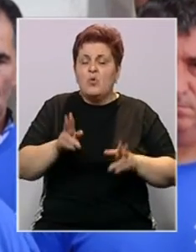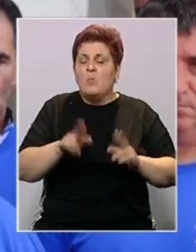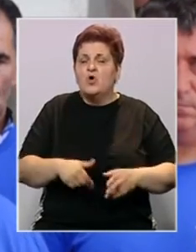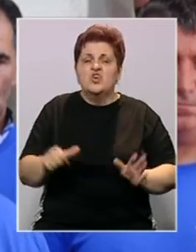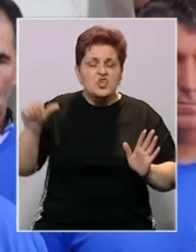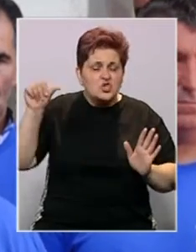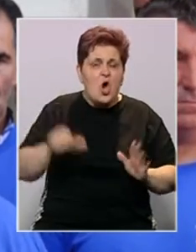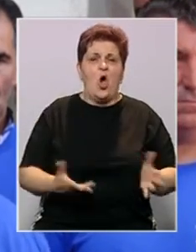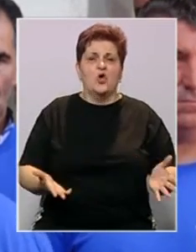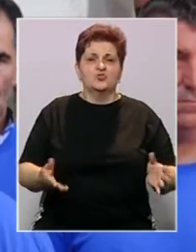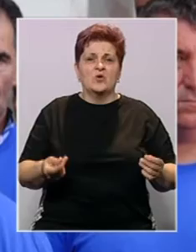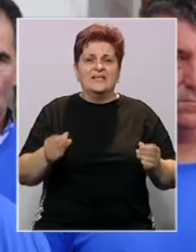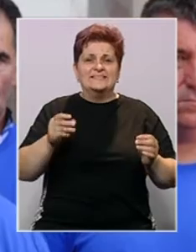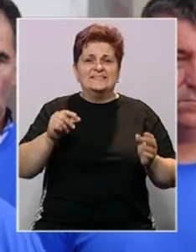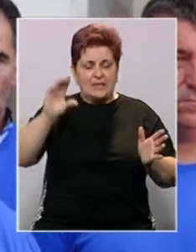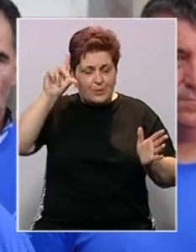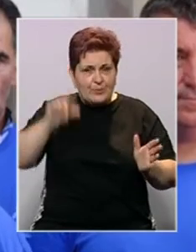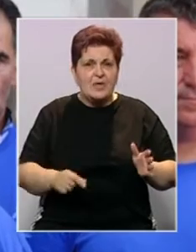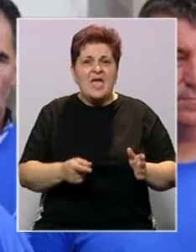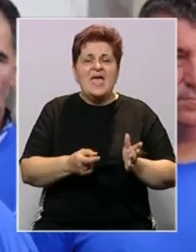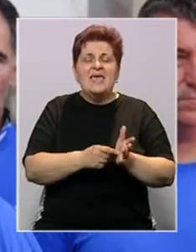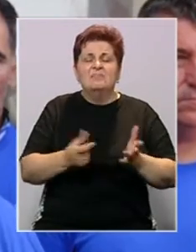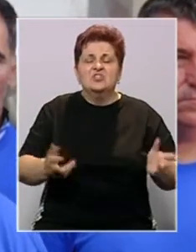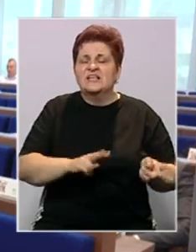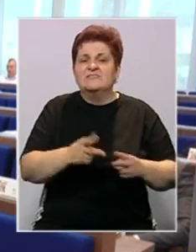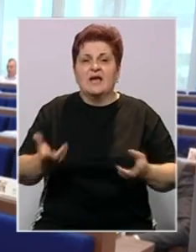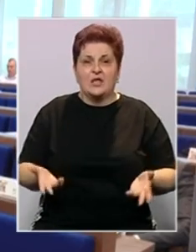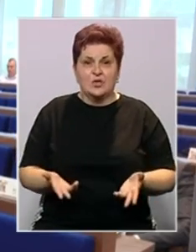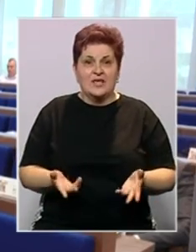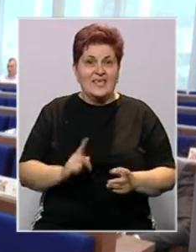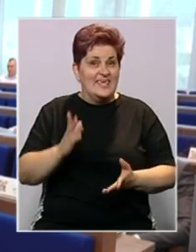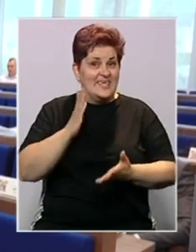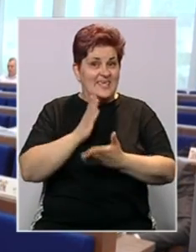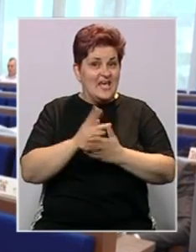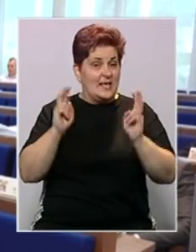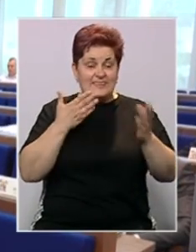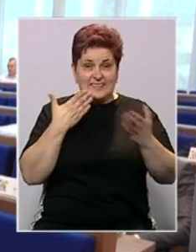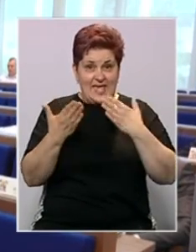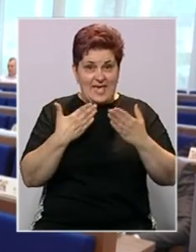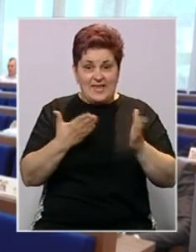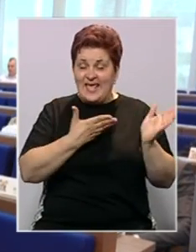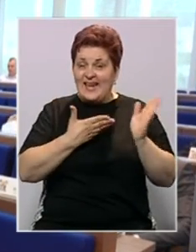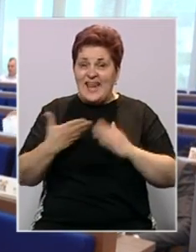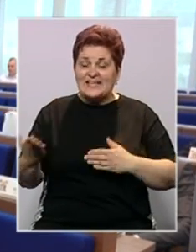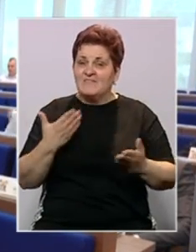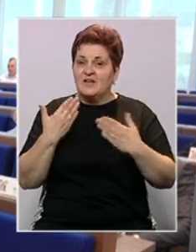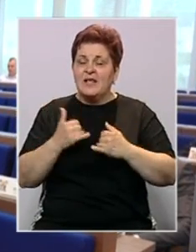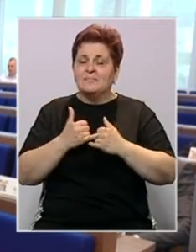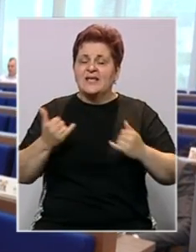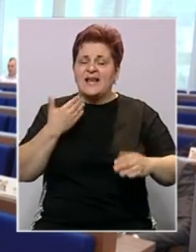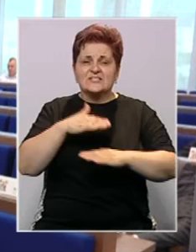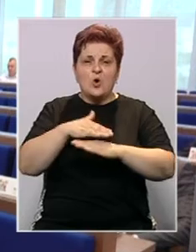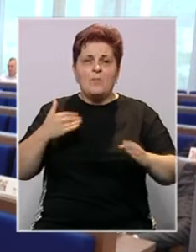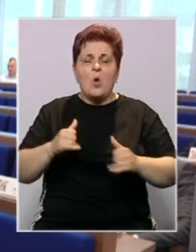još gore sroza cijenu i pšenice i svega ostaloga. Iako neće biti tematske sjednice, na redovnom zasjedanju gradskog